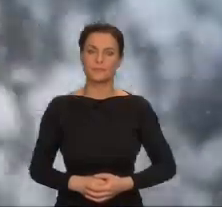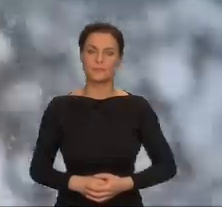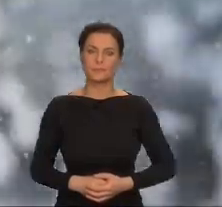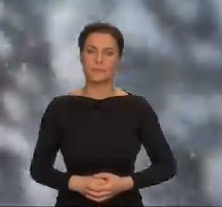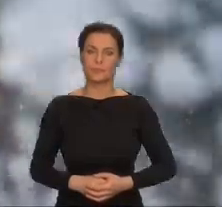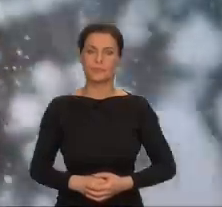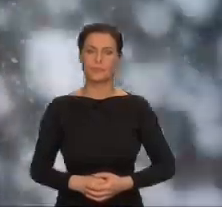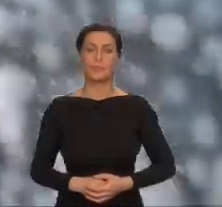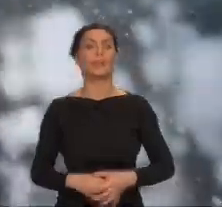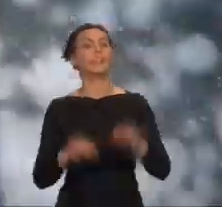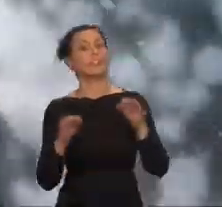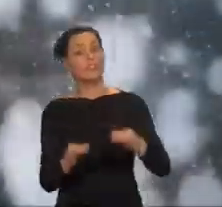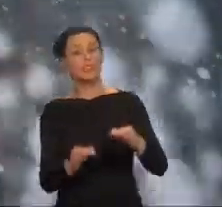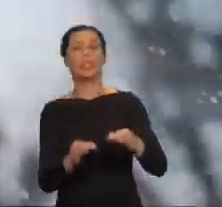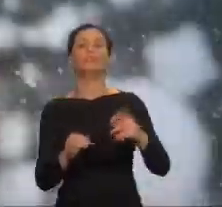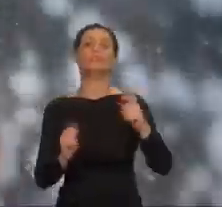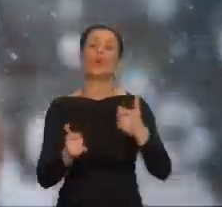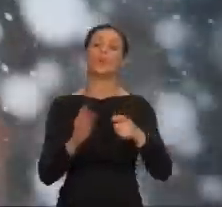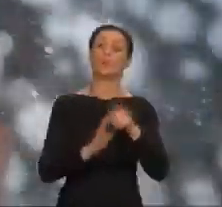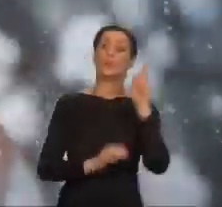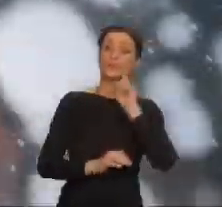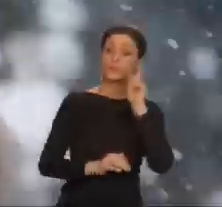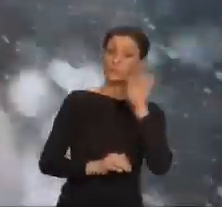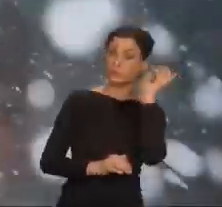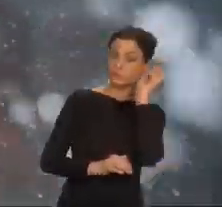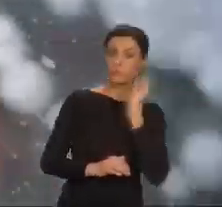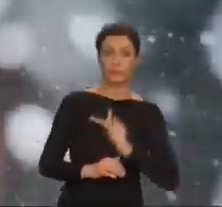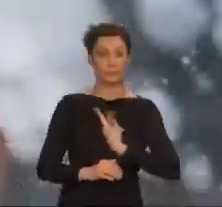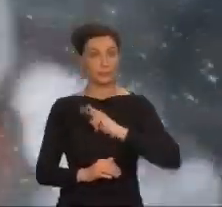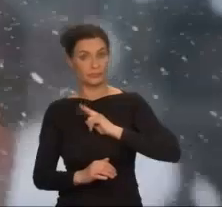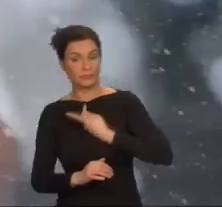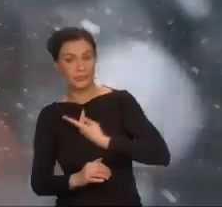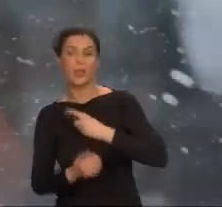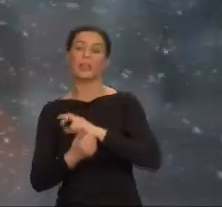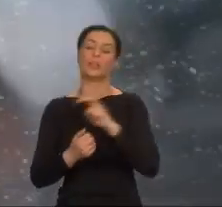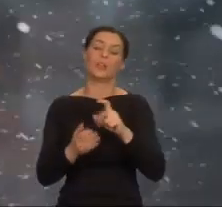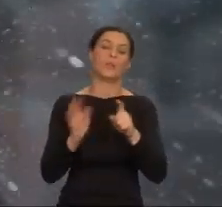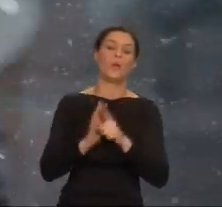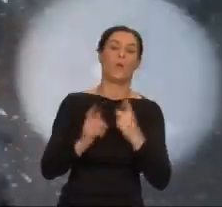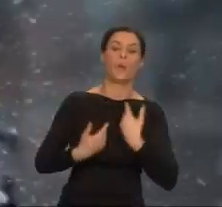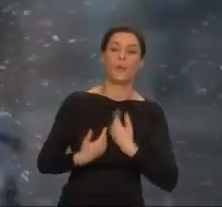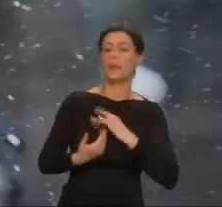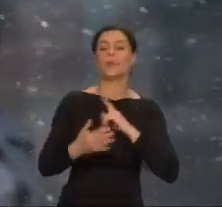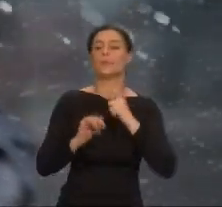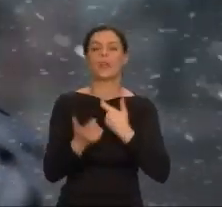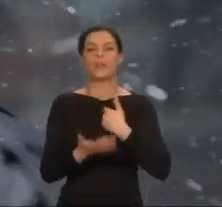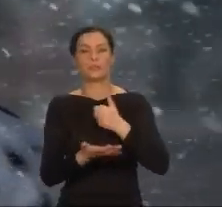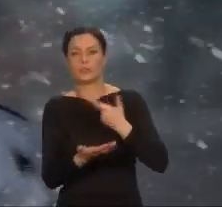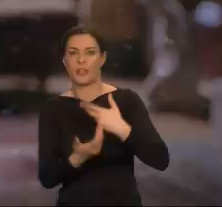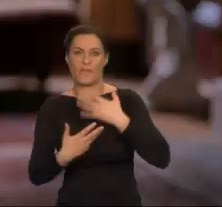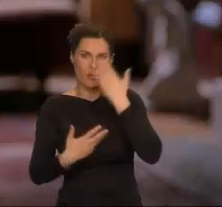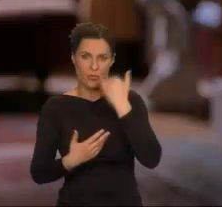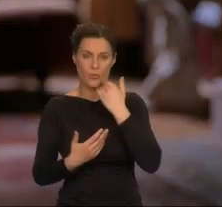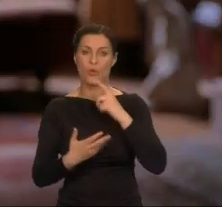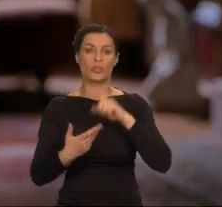Dziś kwestionowanie i płynność płci budzi znacznie większe zainteresowanie. Trudno sobie wyobrazić, jak